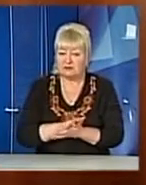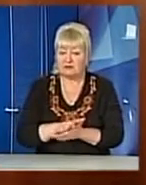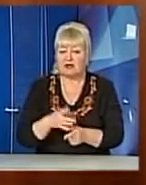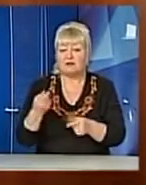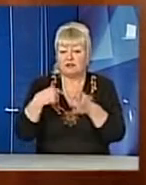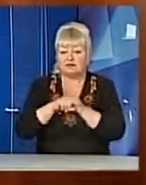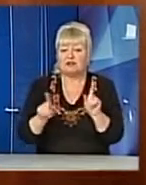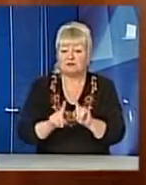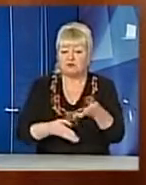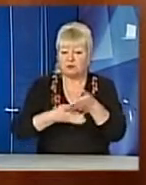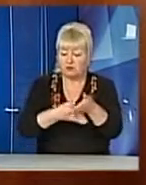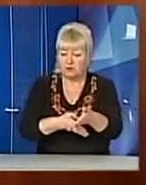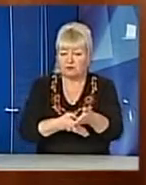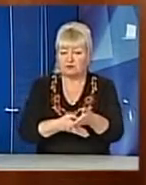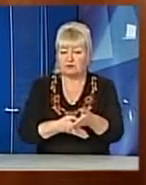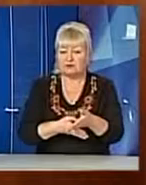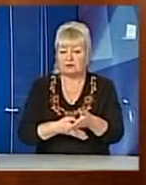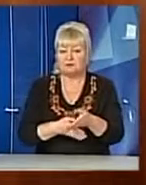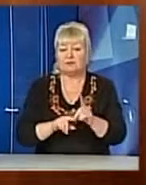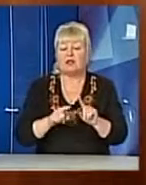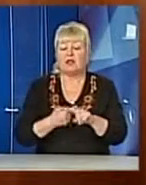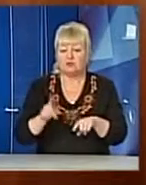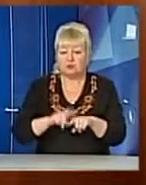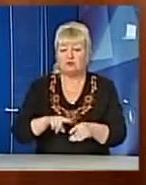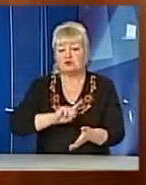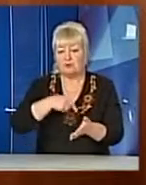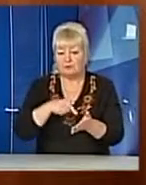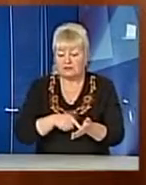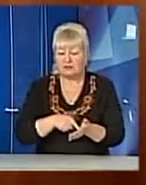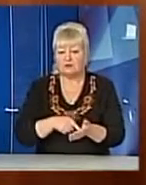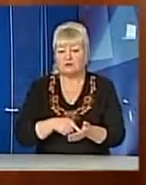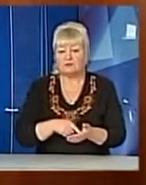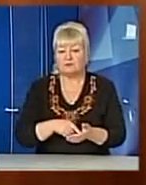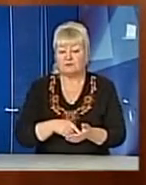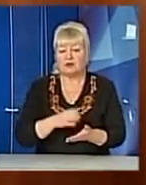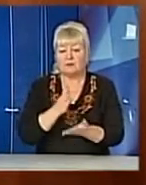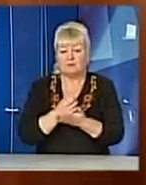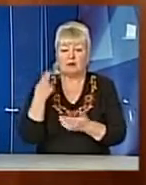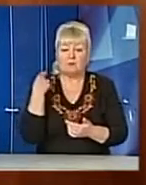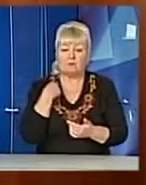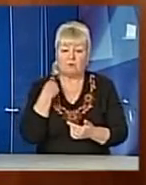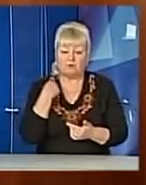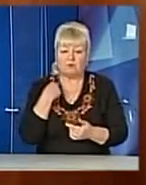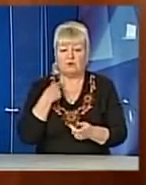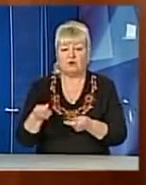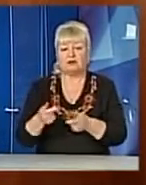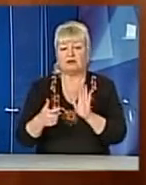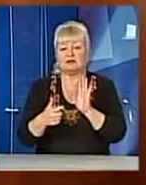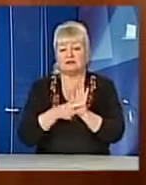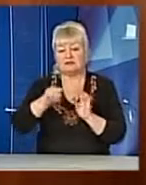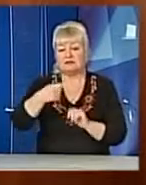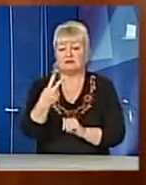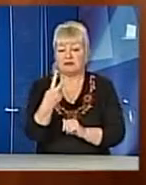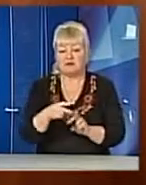щоб допомогти їм, тому що місто, комунальні підприємства міста боргують їм за вивезення сміття 7,2